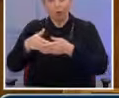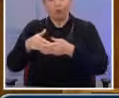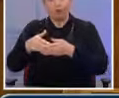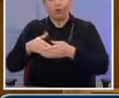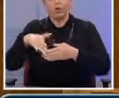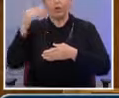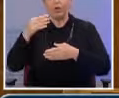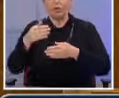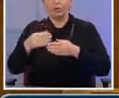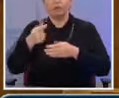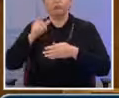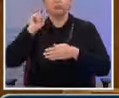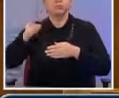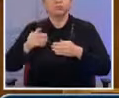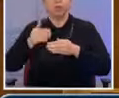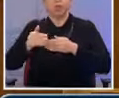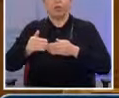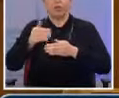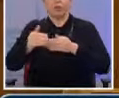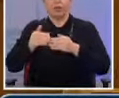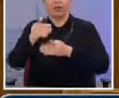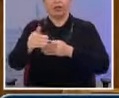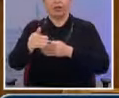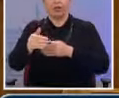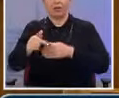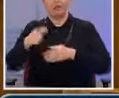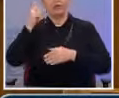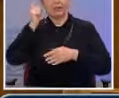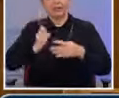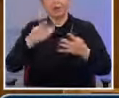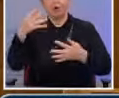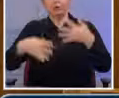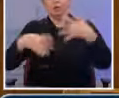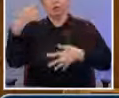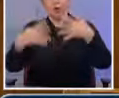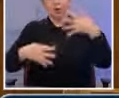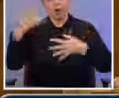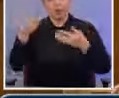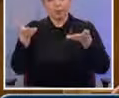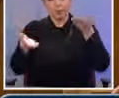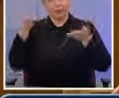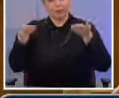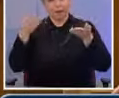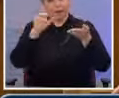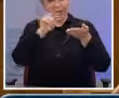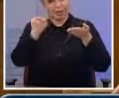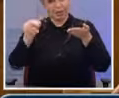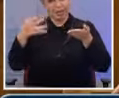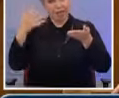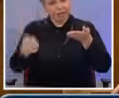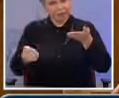θα αυξάνεται όσο οι προϋπολογισμοί παραμένουν ισοσκελισμένοι. Η επιστροφή σε θετικούς ρυθμούς